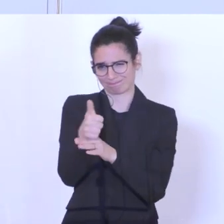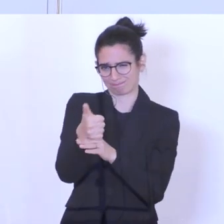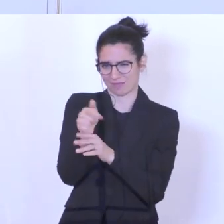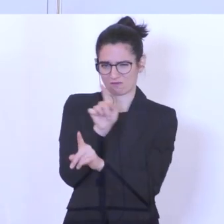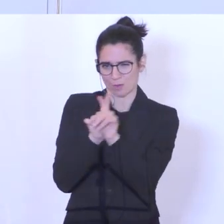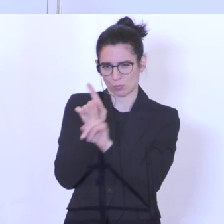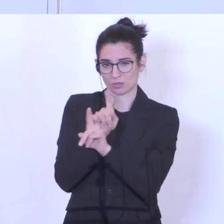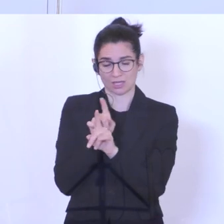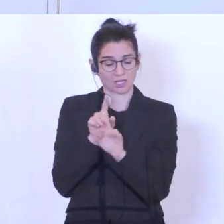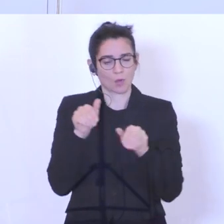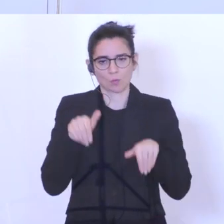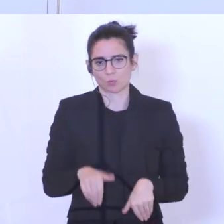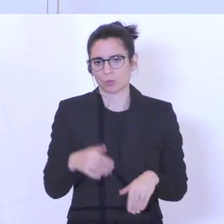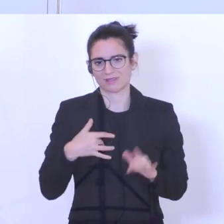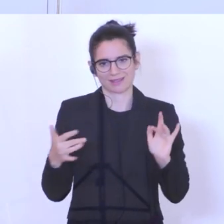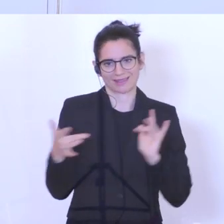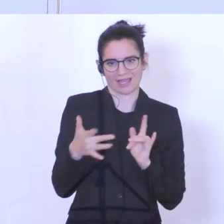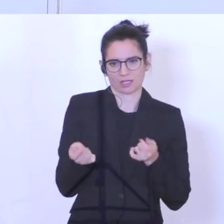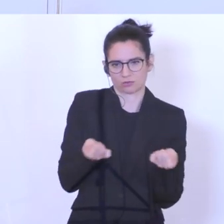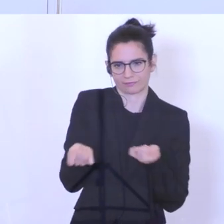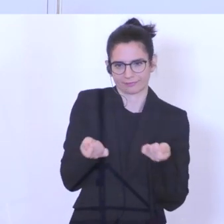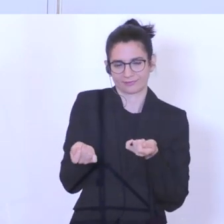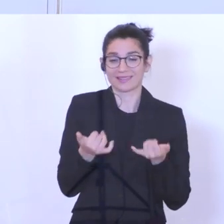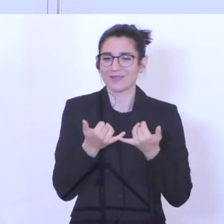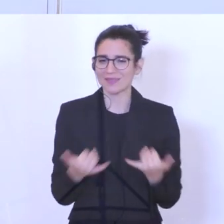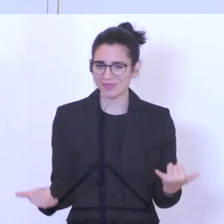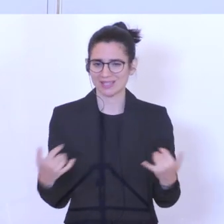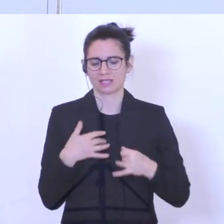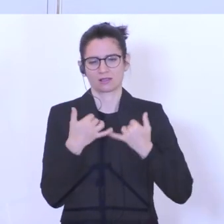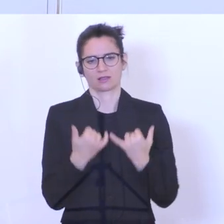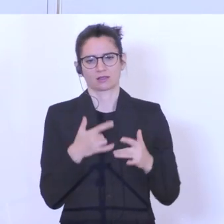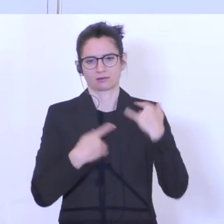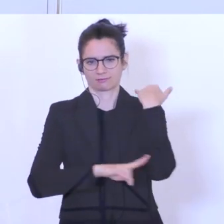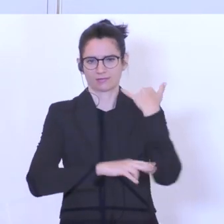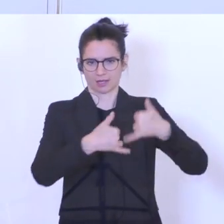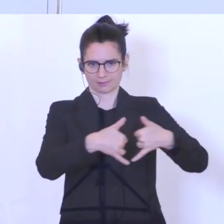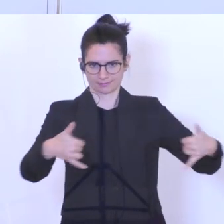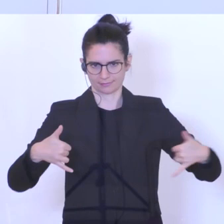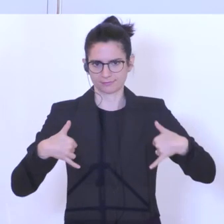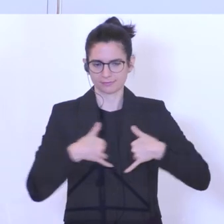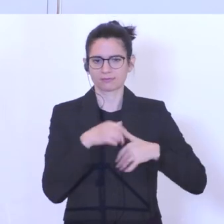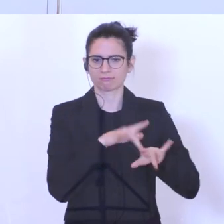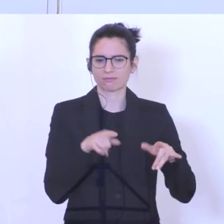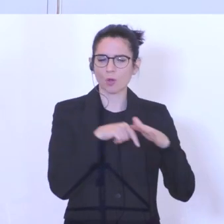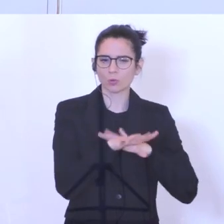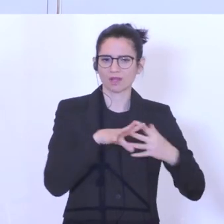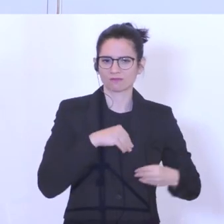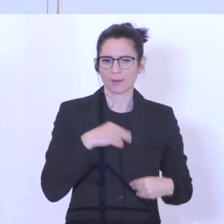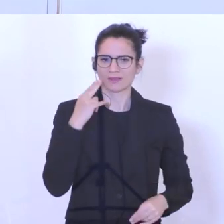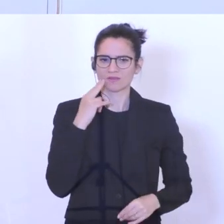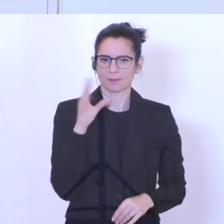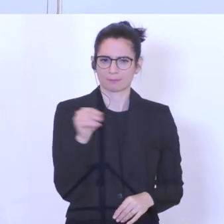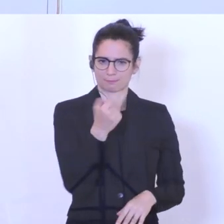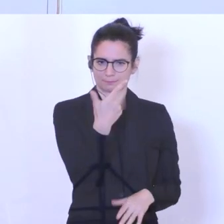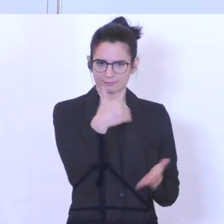nicht gegen Maßnahmen setzen. Um dem entgegenzuwirken, schnüren wir ein Lehrlingspaket, das jene Unternehmen mit